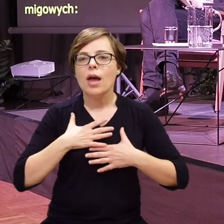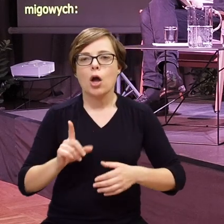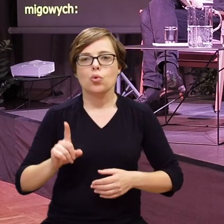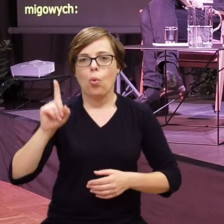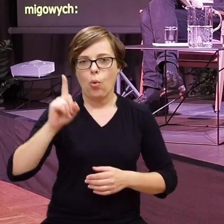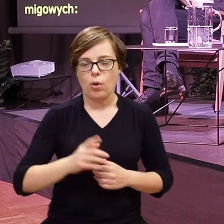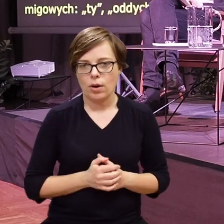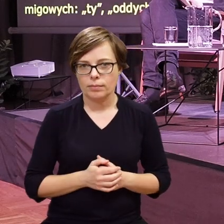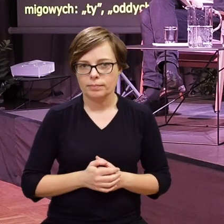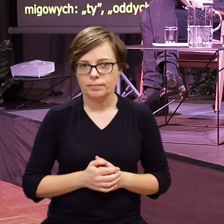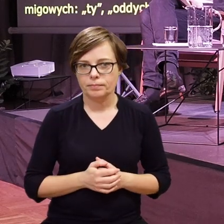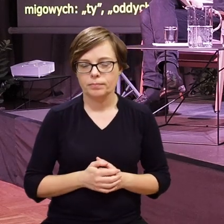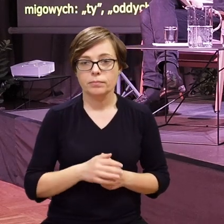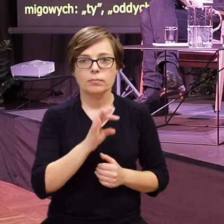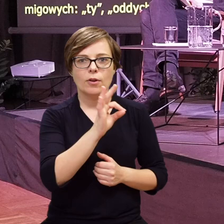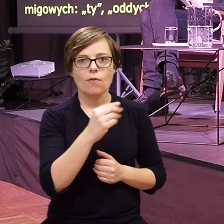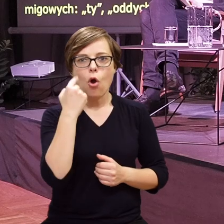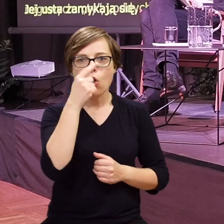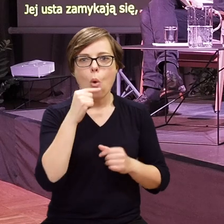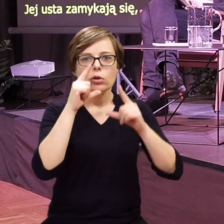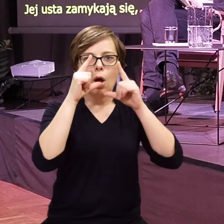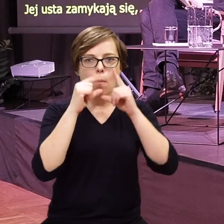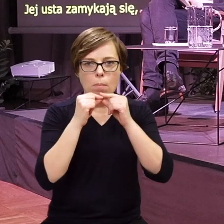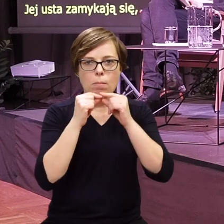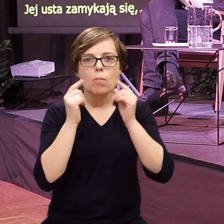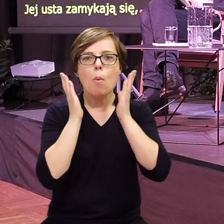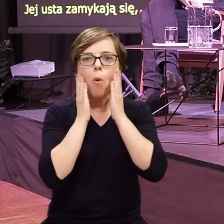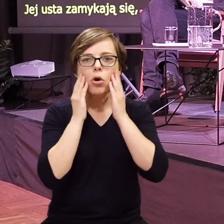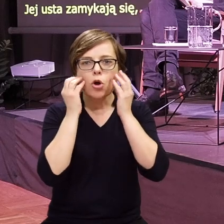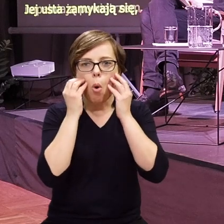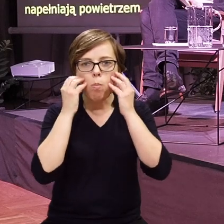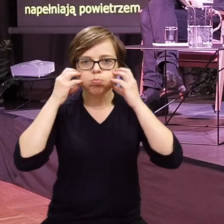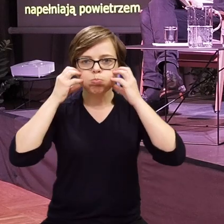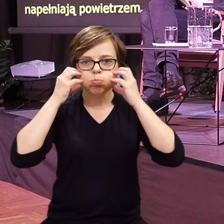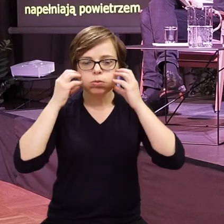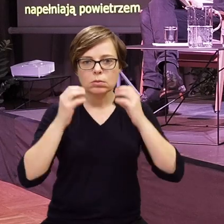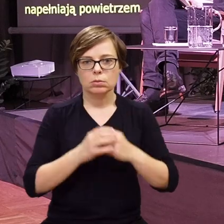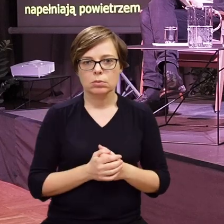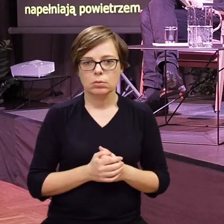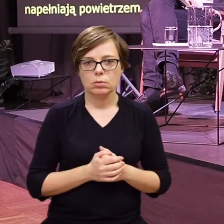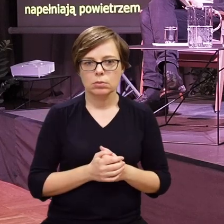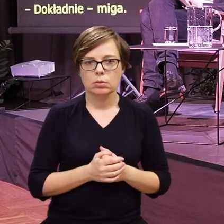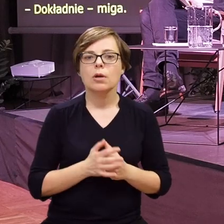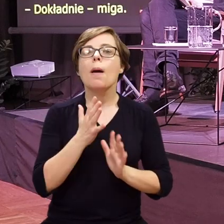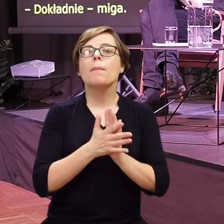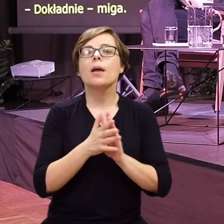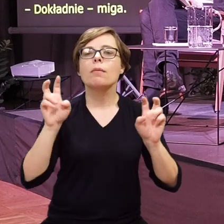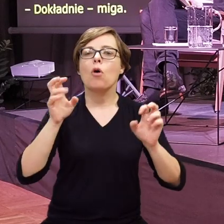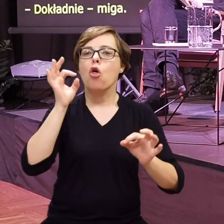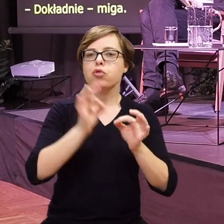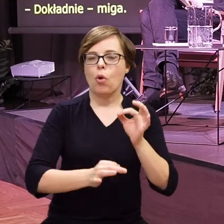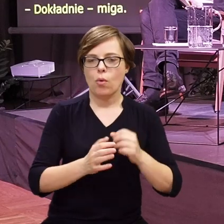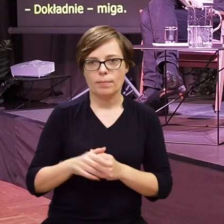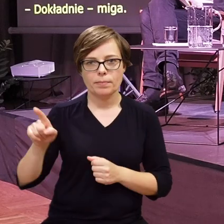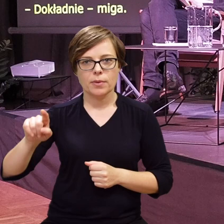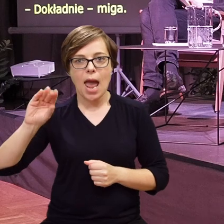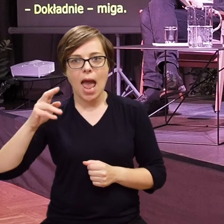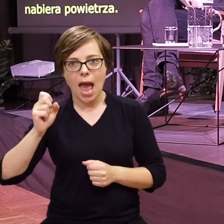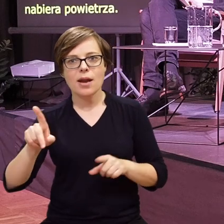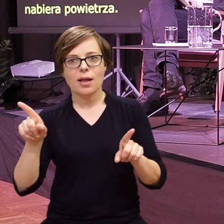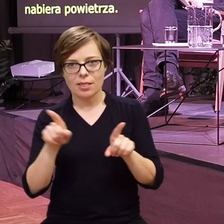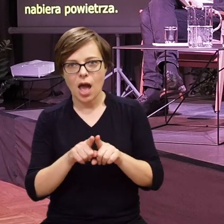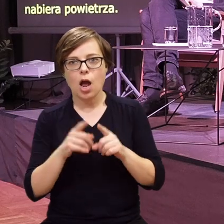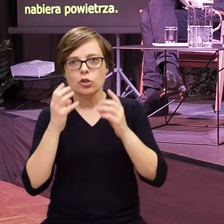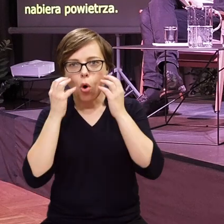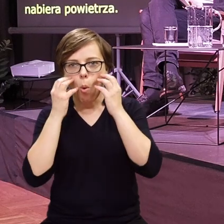góra. Jej usta zamykają się, a policzki napełniają powietrzem. Dokładnie miga. Eryk też nabiera